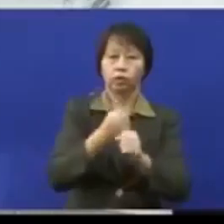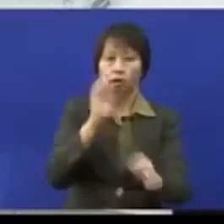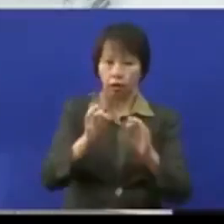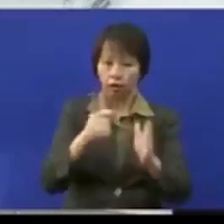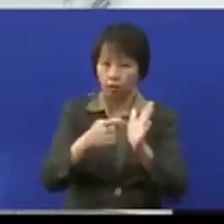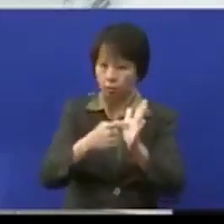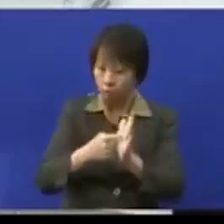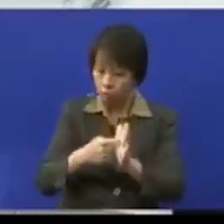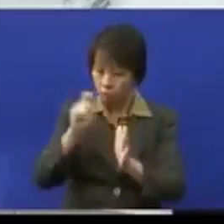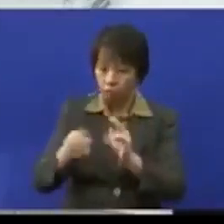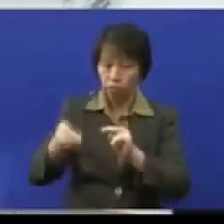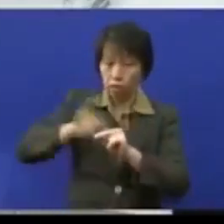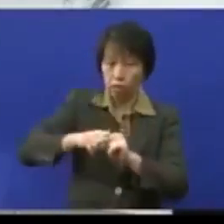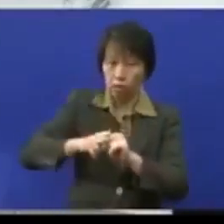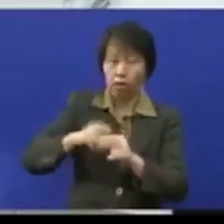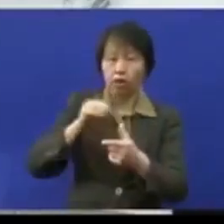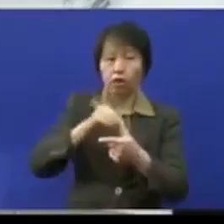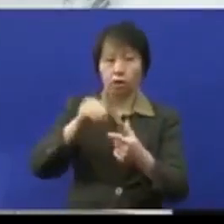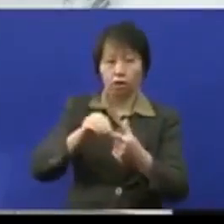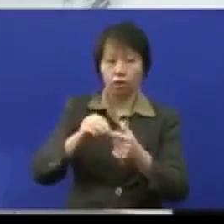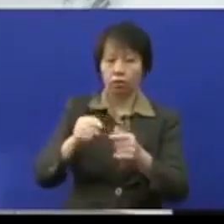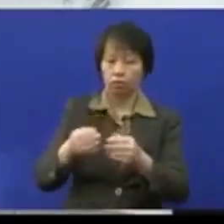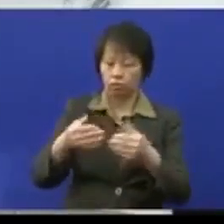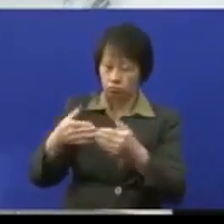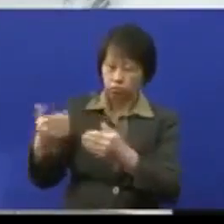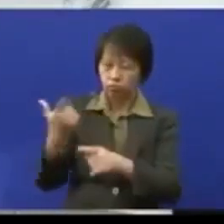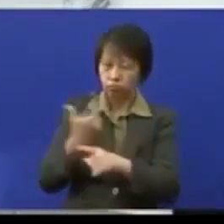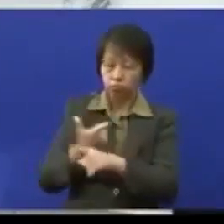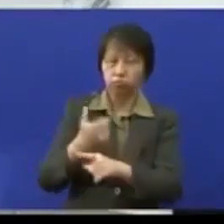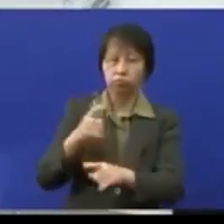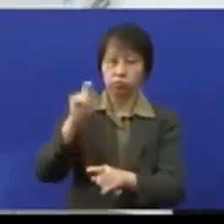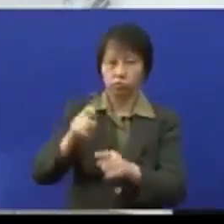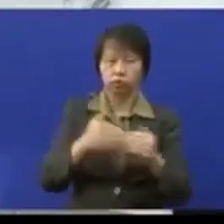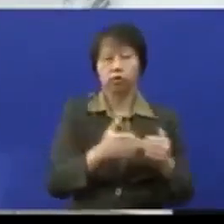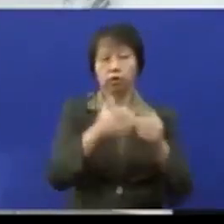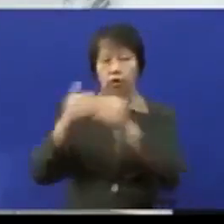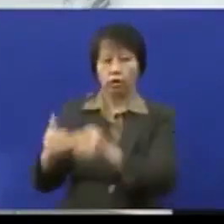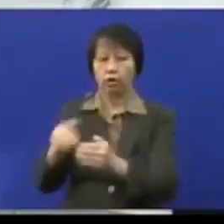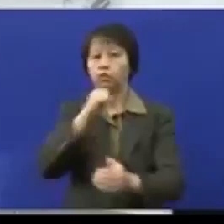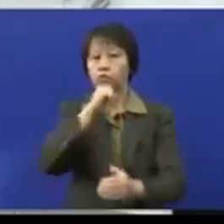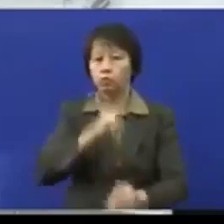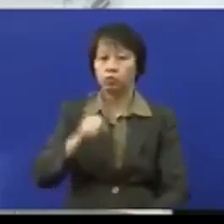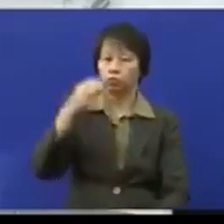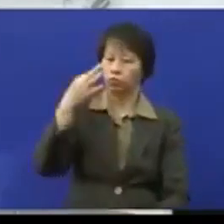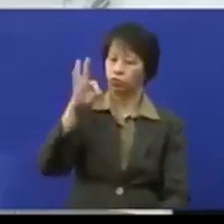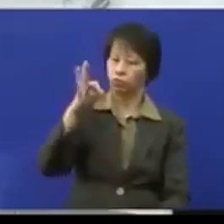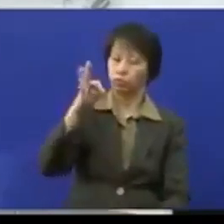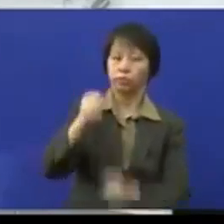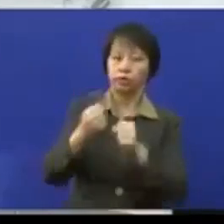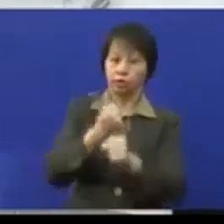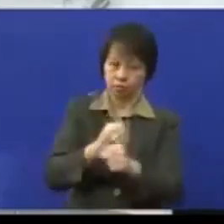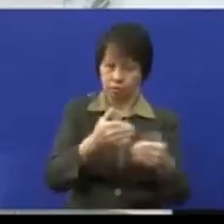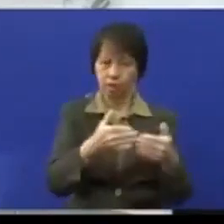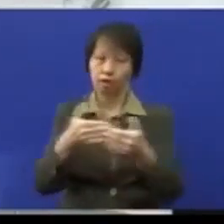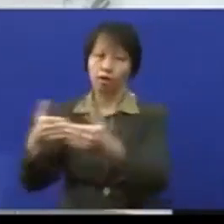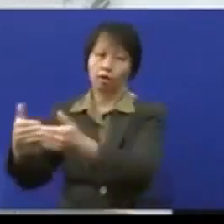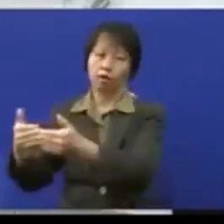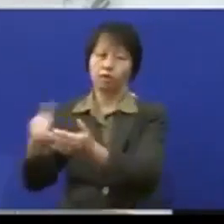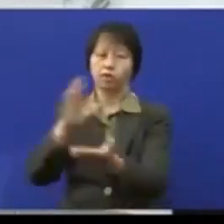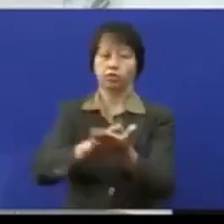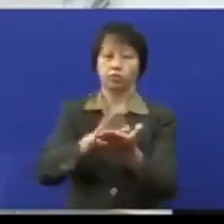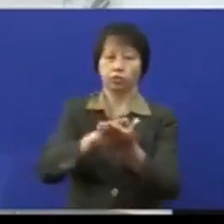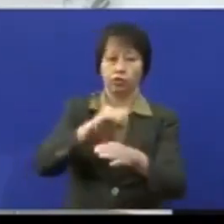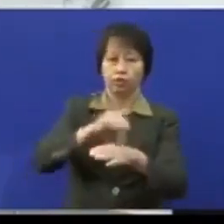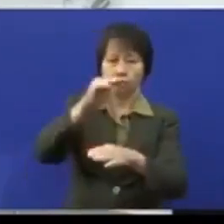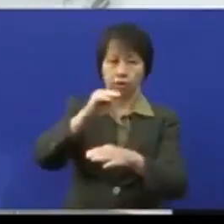ada keperluan untuk menambah ataupun perlukan lagi latihan dia akan dilanjutkan sehingga umur 19 tahun untuk sekolah